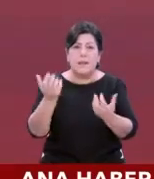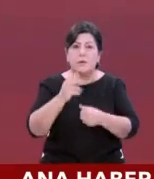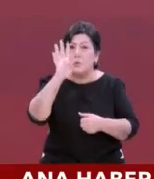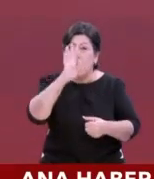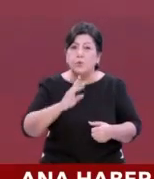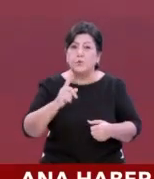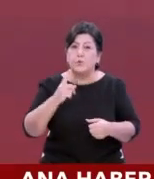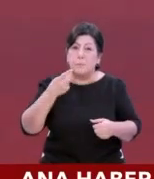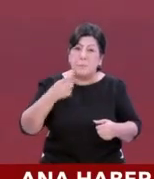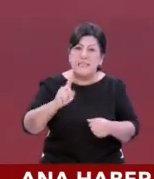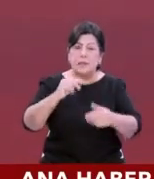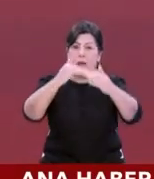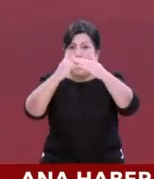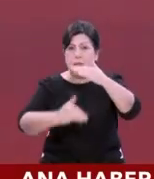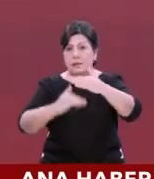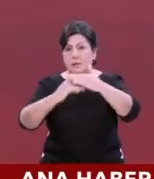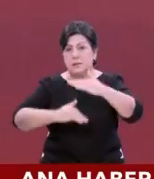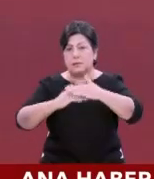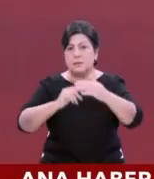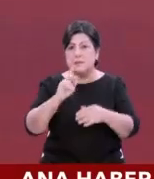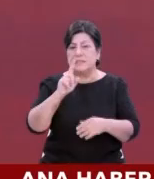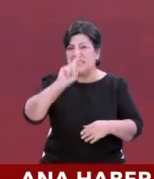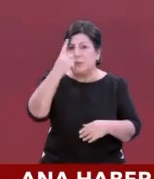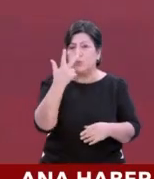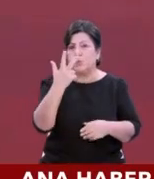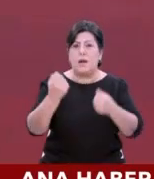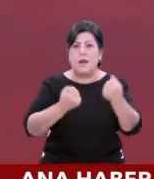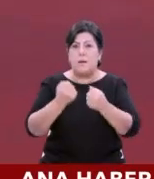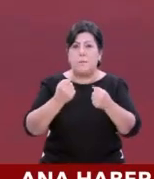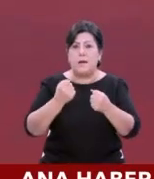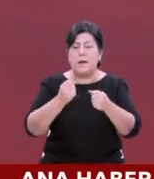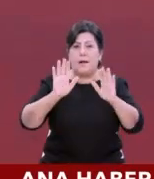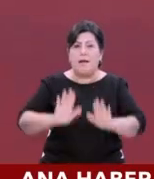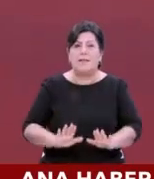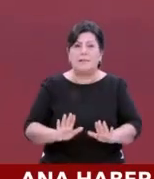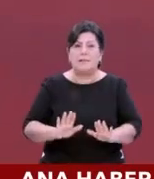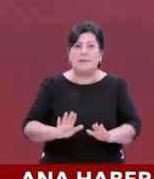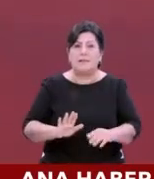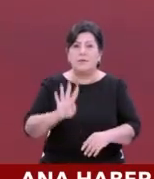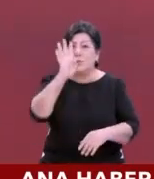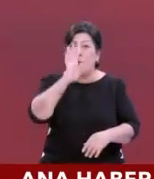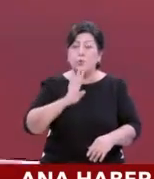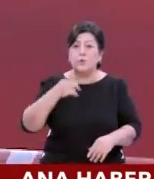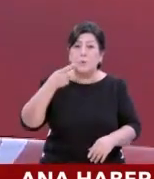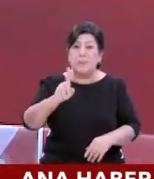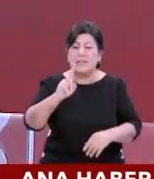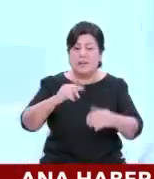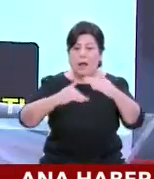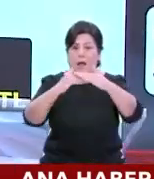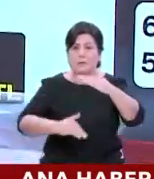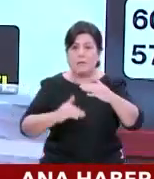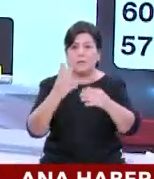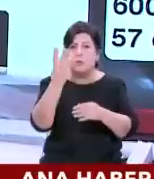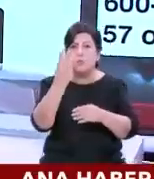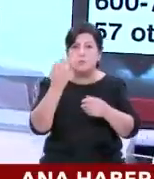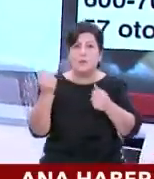liranın altında sadece 3 araç kaldı. 400 bin liranın altında. Evet şaka değil. Şimdi